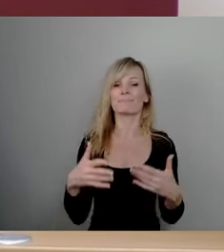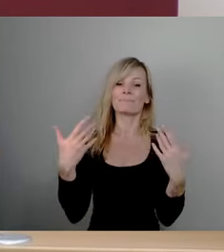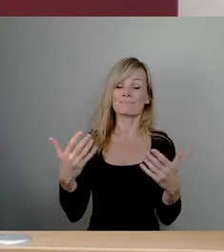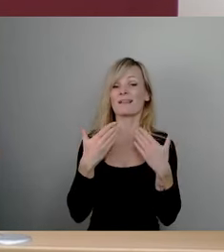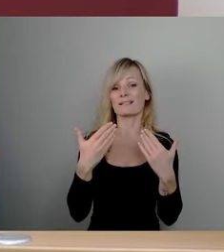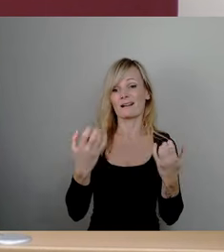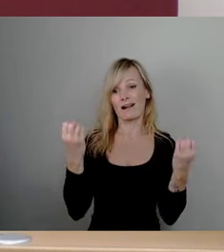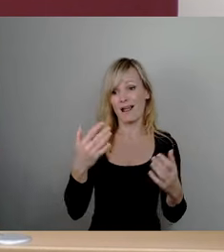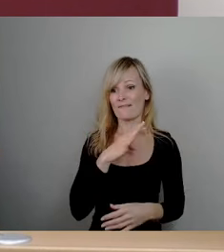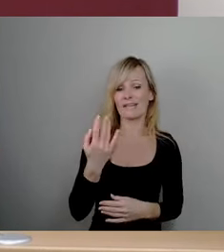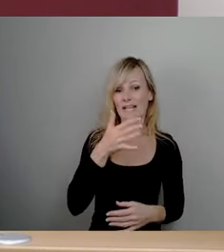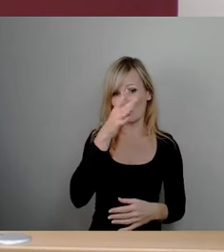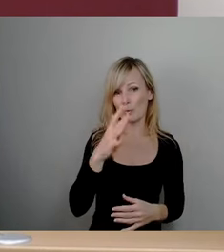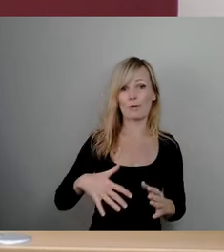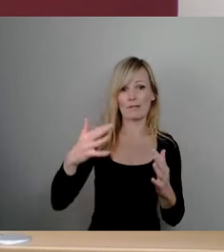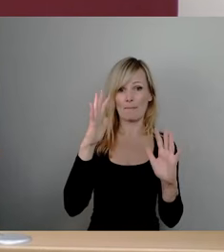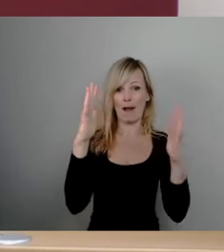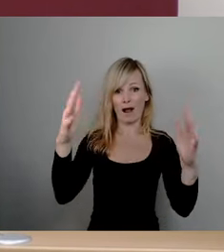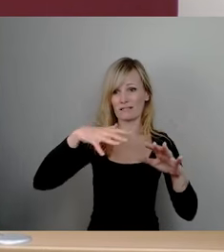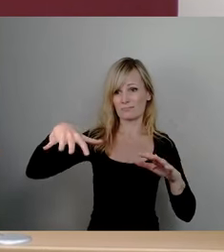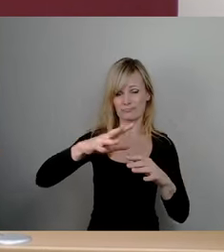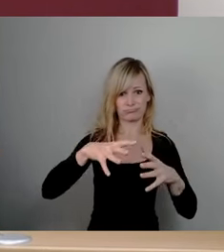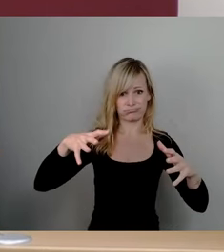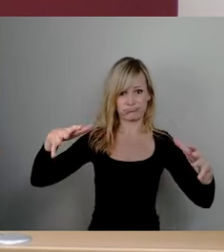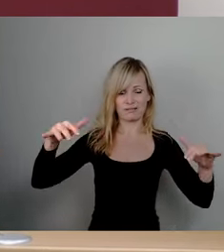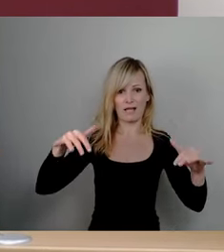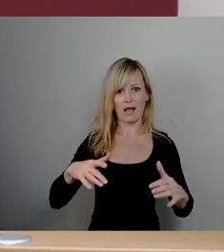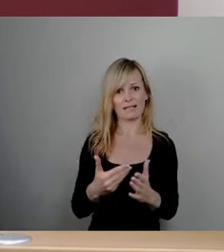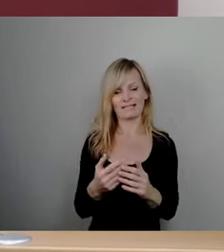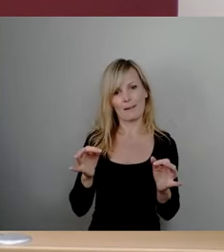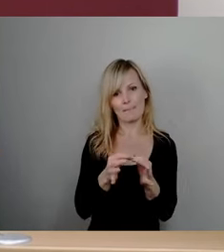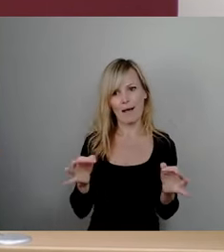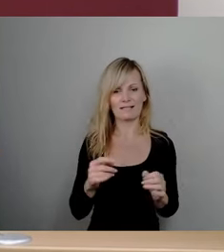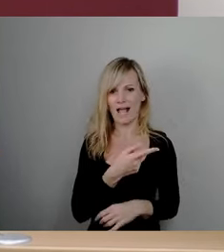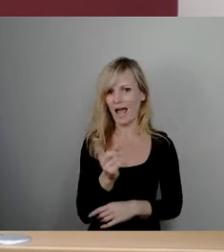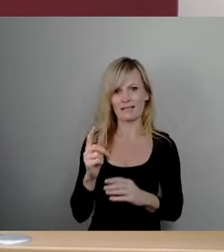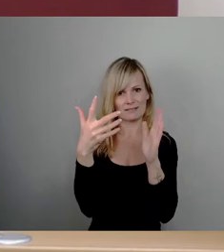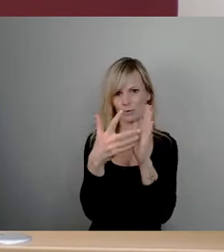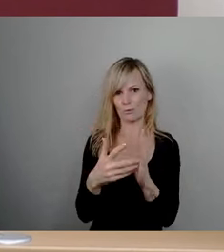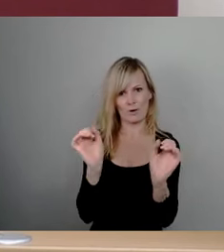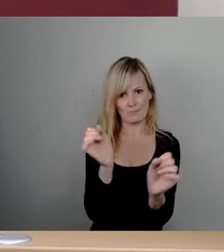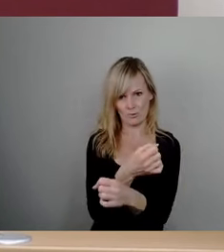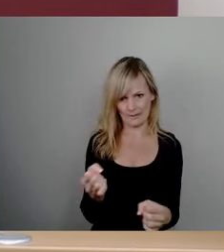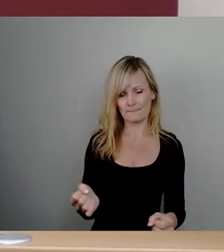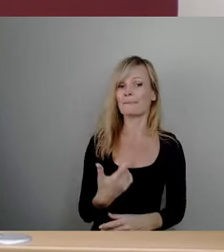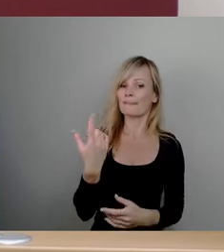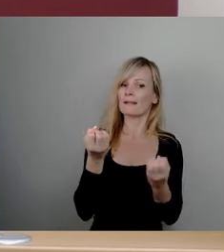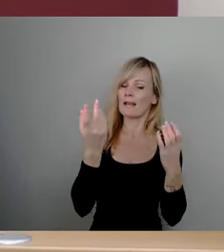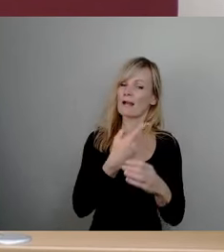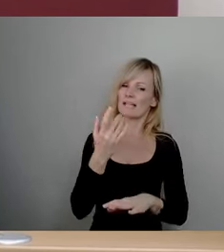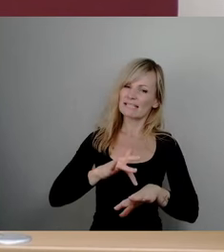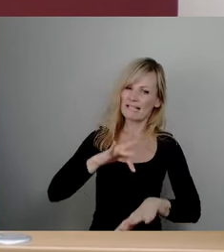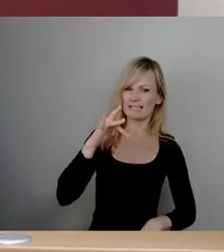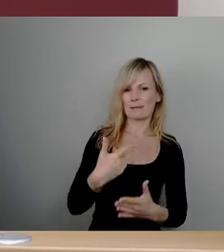haben, Grenzen. Wir werden deshalb auch immer für solche Fragen sensibilisieren und aufklären, ganz besonders